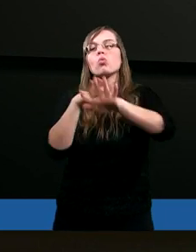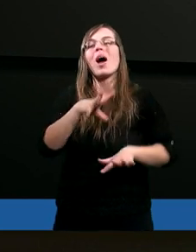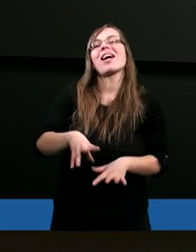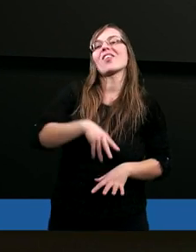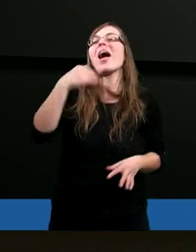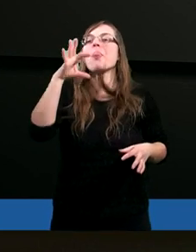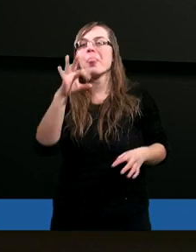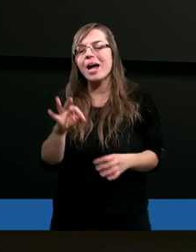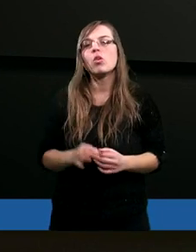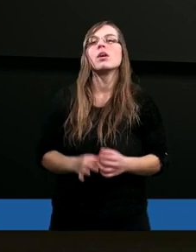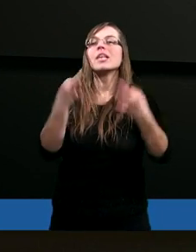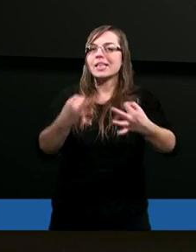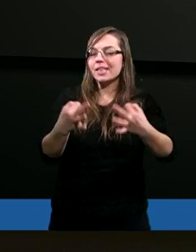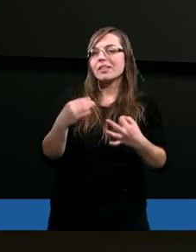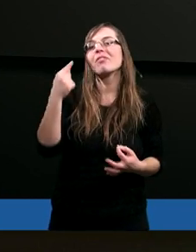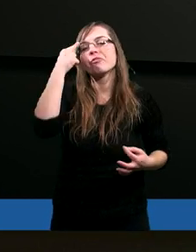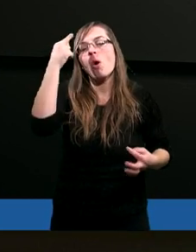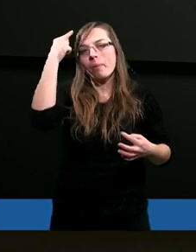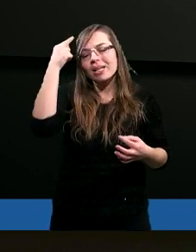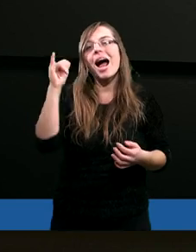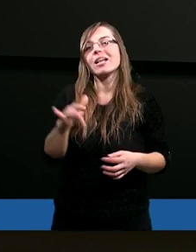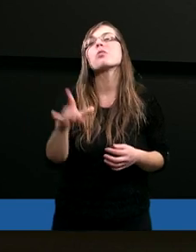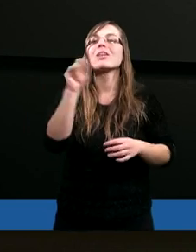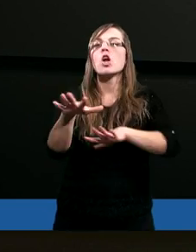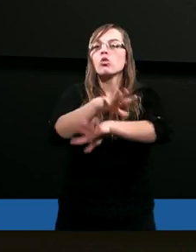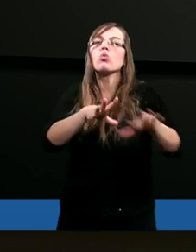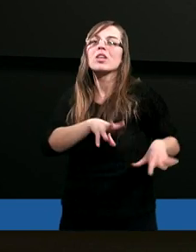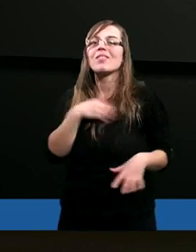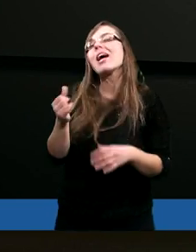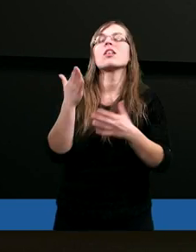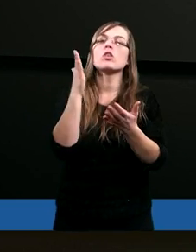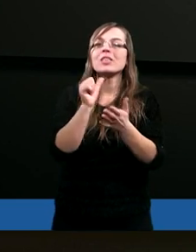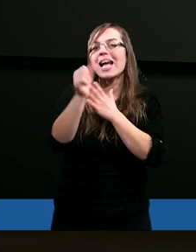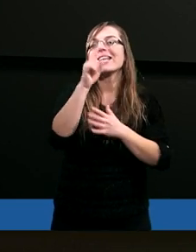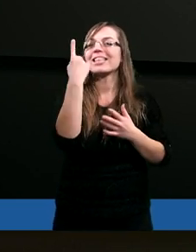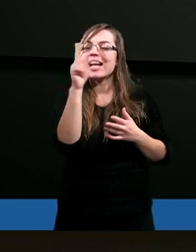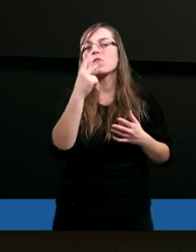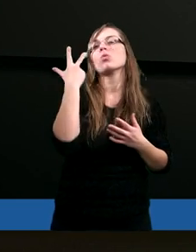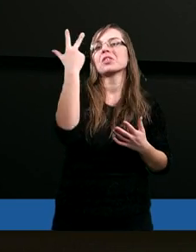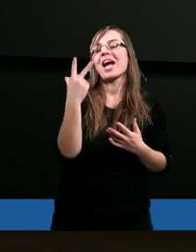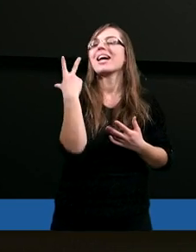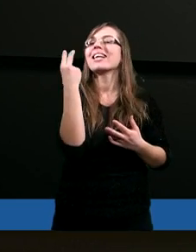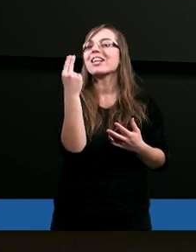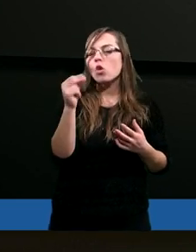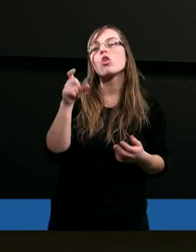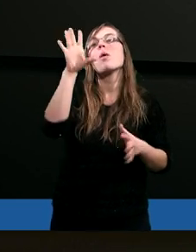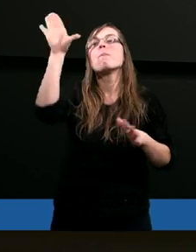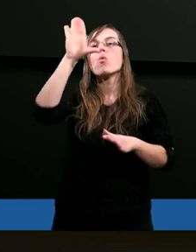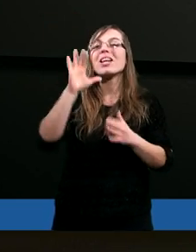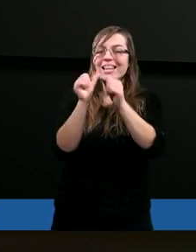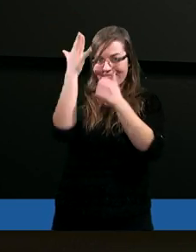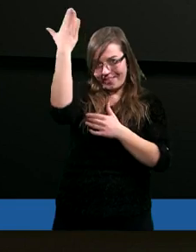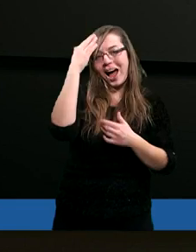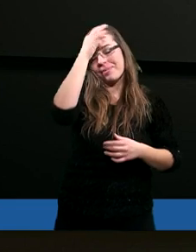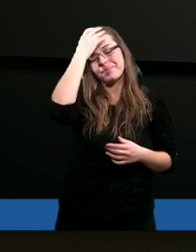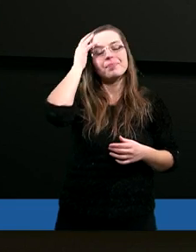Świętego. Dzisiaj wspominaliśmy, że Duch Święty jest jedną z trzech istot bóstwa, a